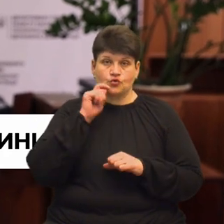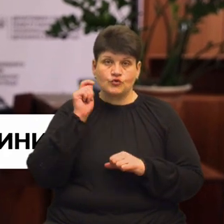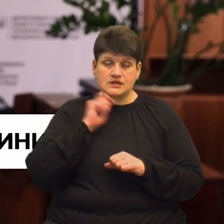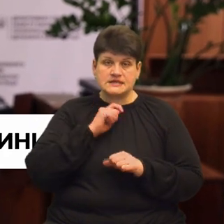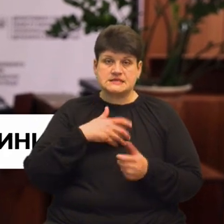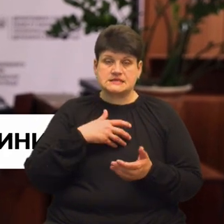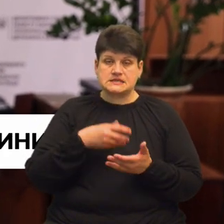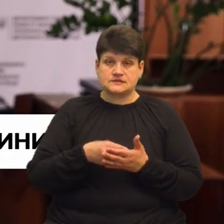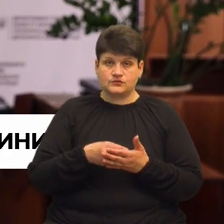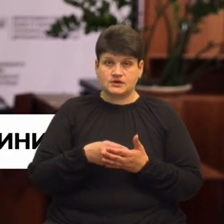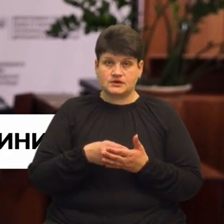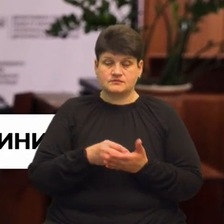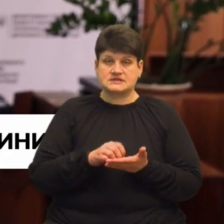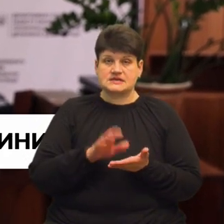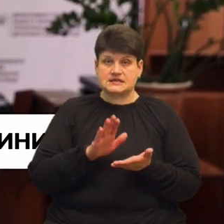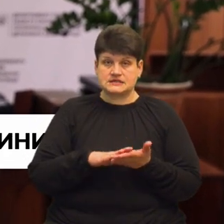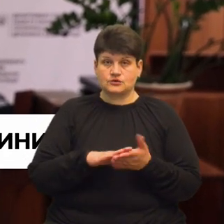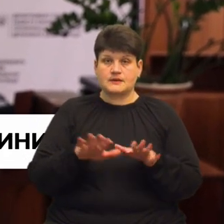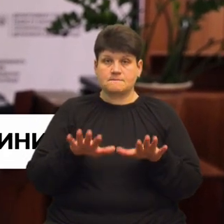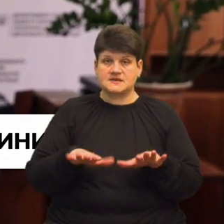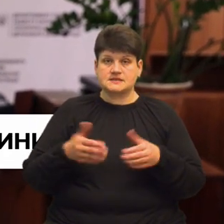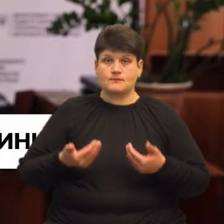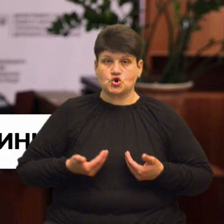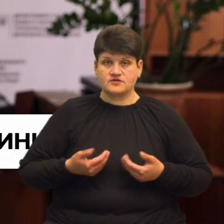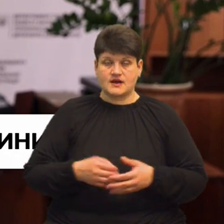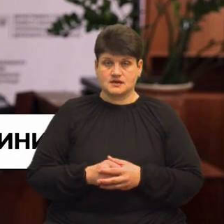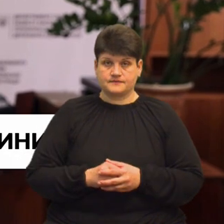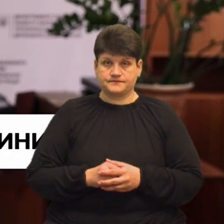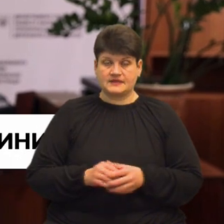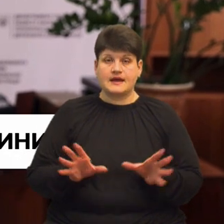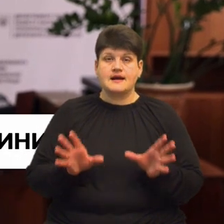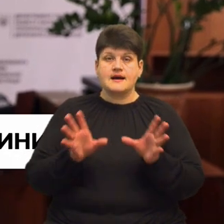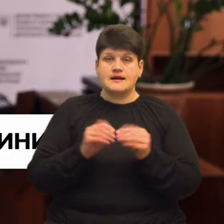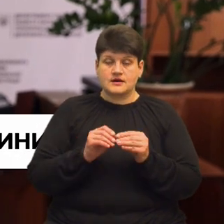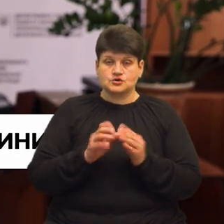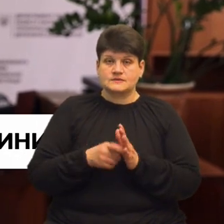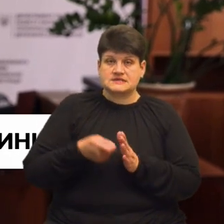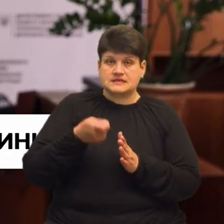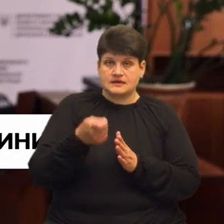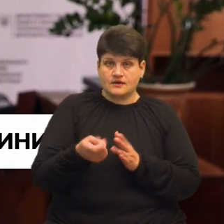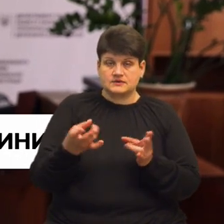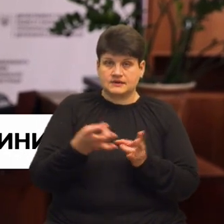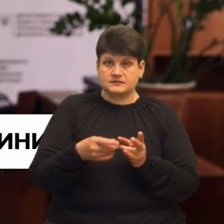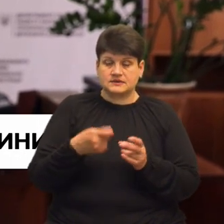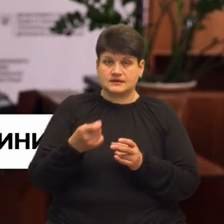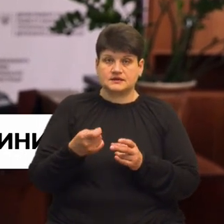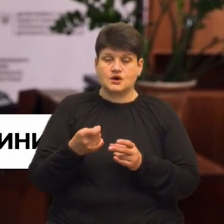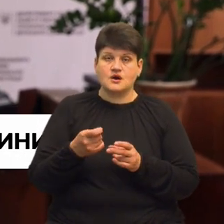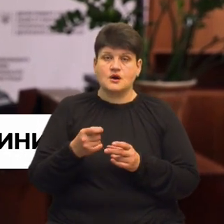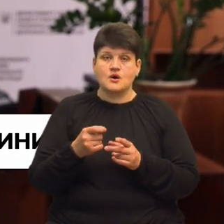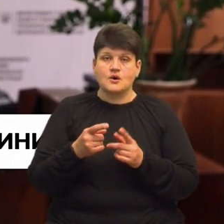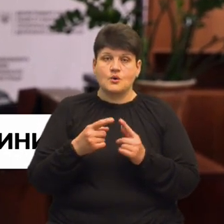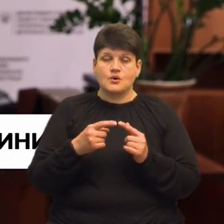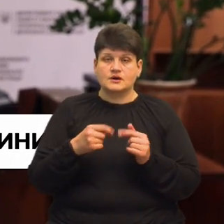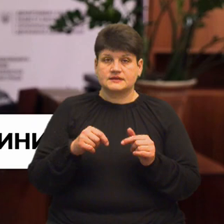своїм саме зареєстрованим місцем проживання. Разом із заявою потрібно надіслати видані компетентними органами